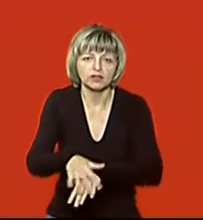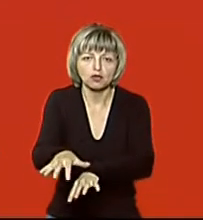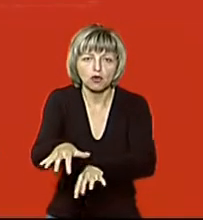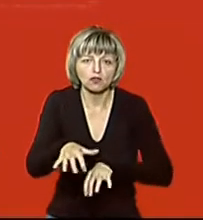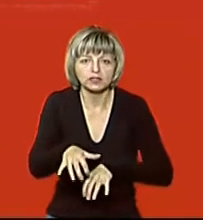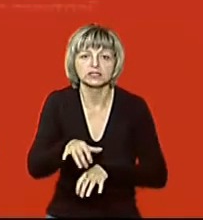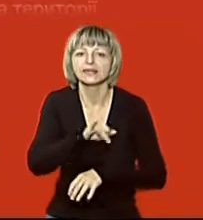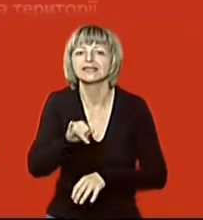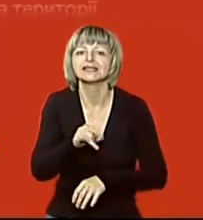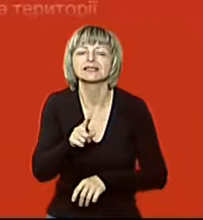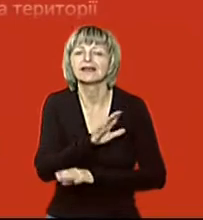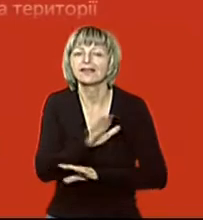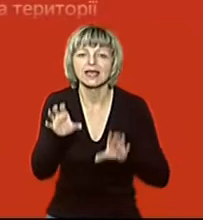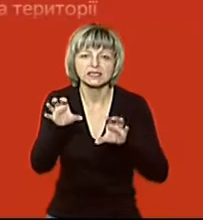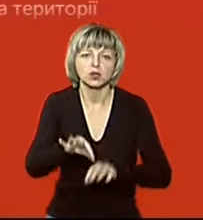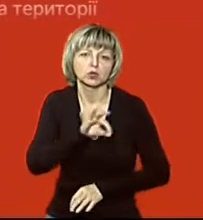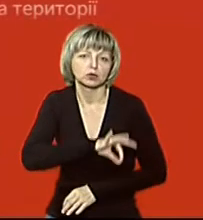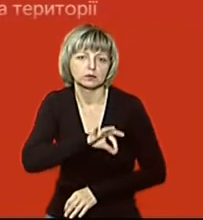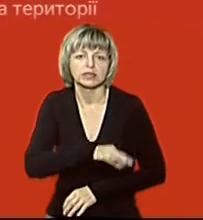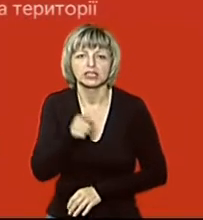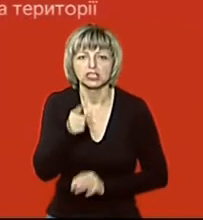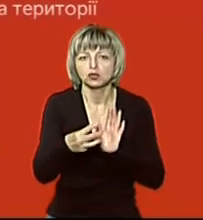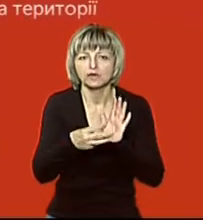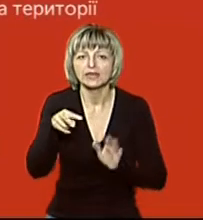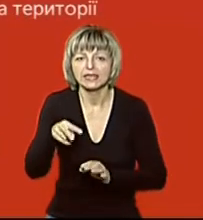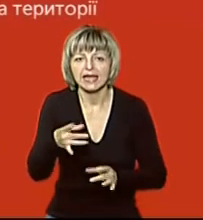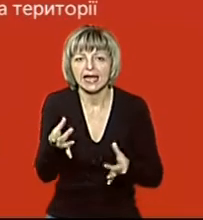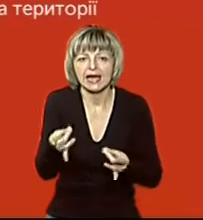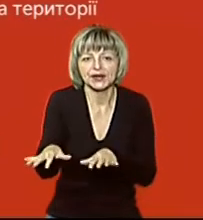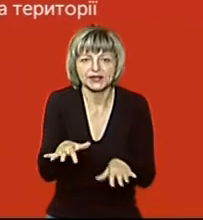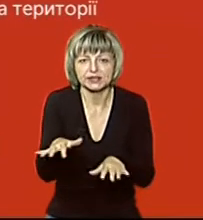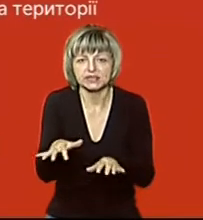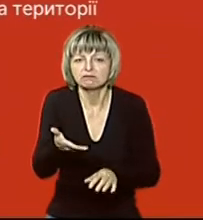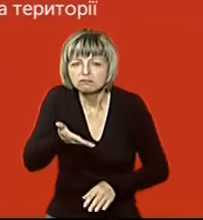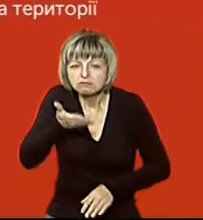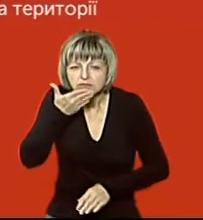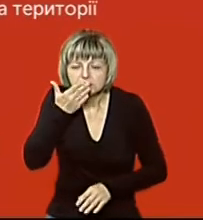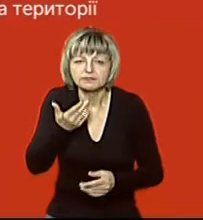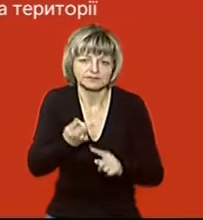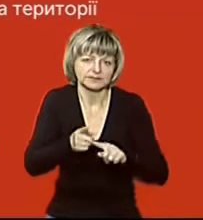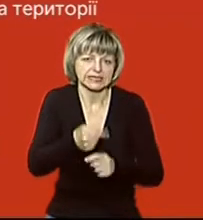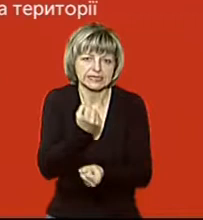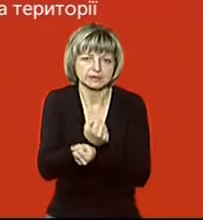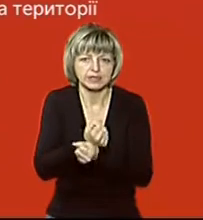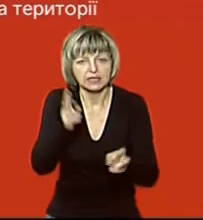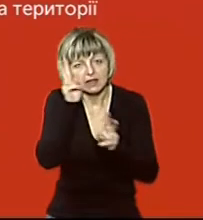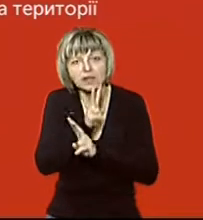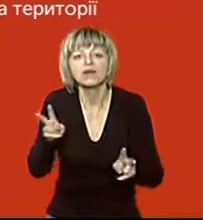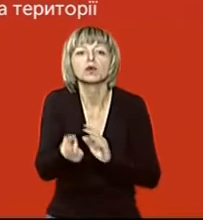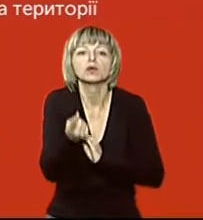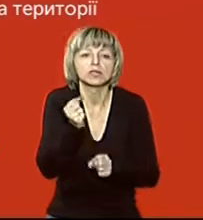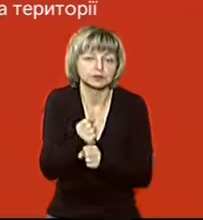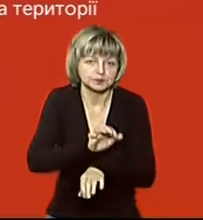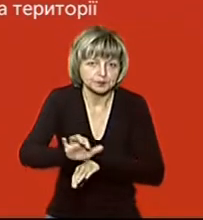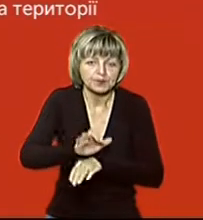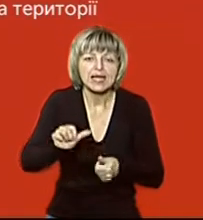незаконного обігу 1800 літрів рідини з характерним запахом спирту невідомого походження.